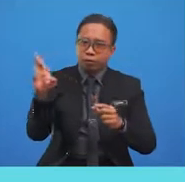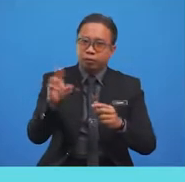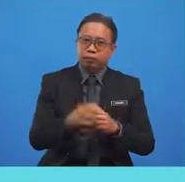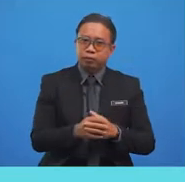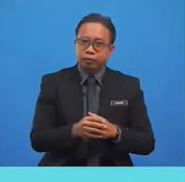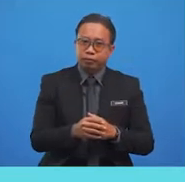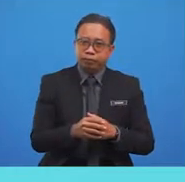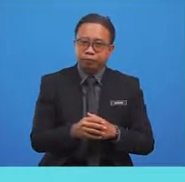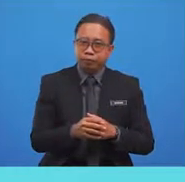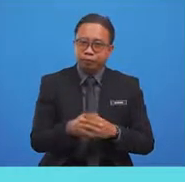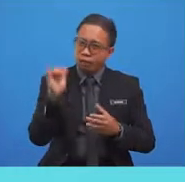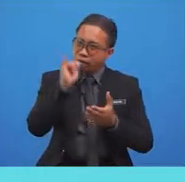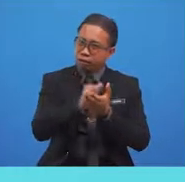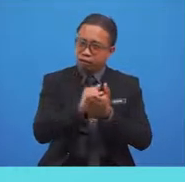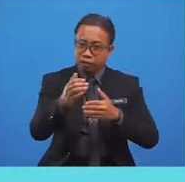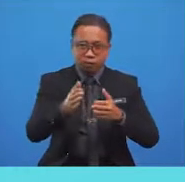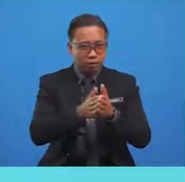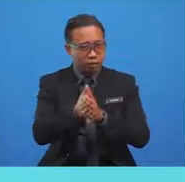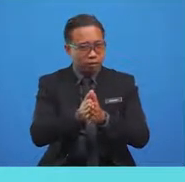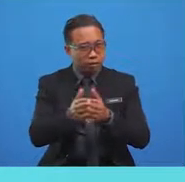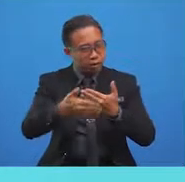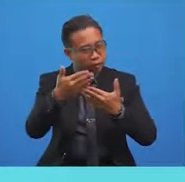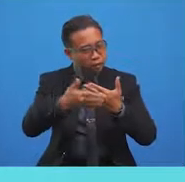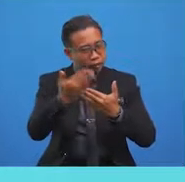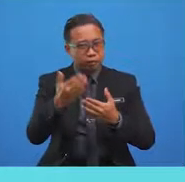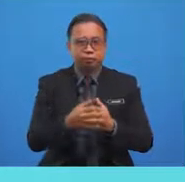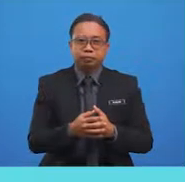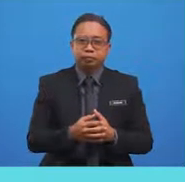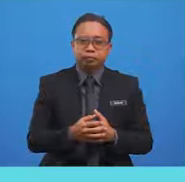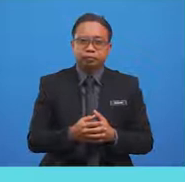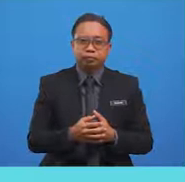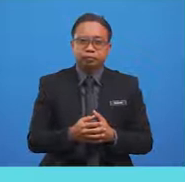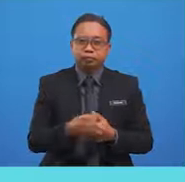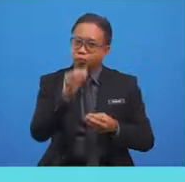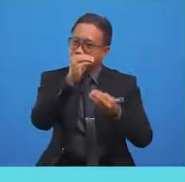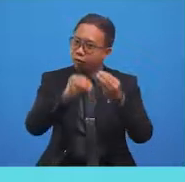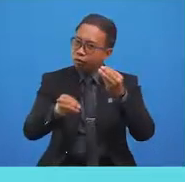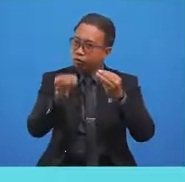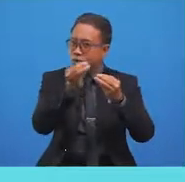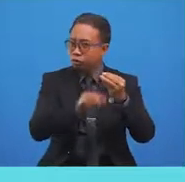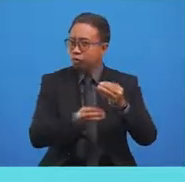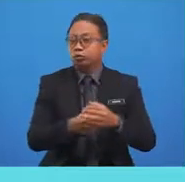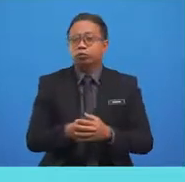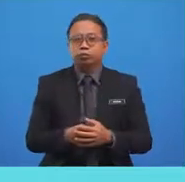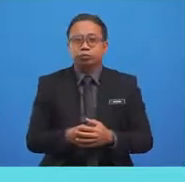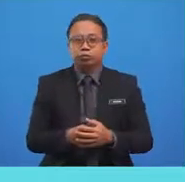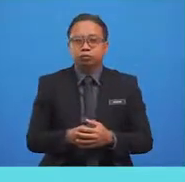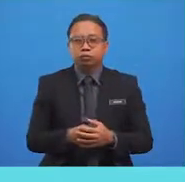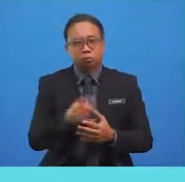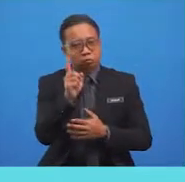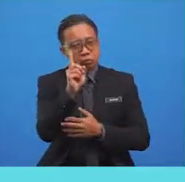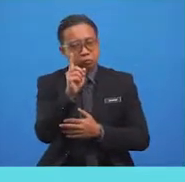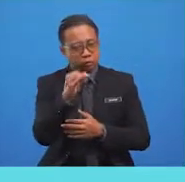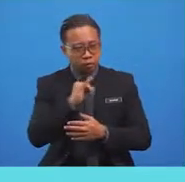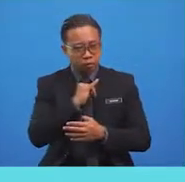Aha, this is easier to match now. Hmm, boys and girls, if you think Yolo and